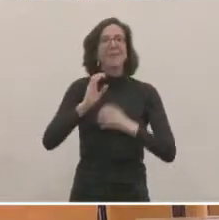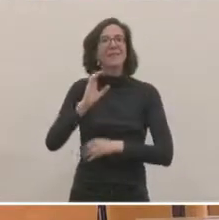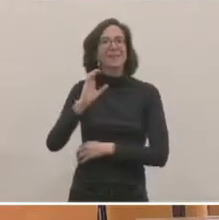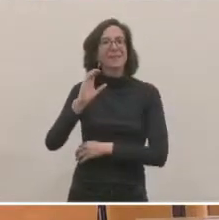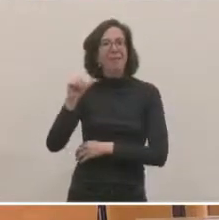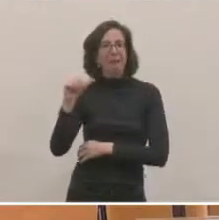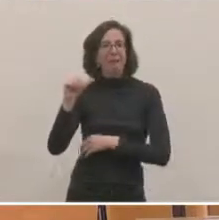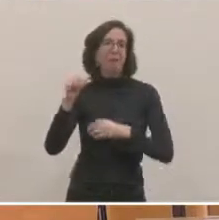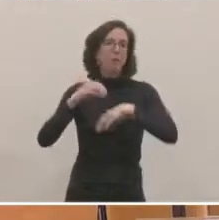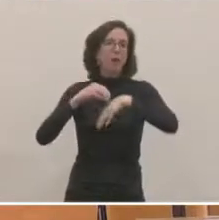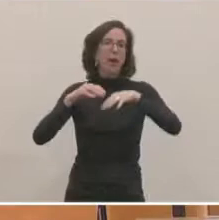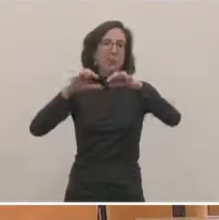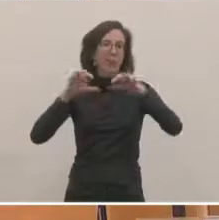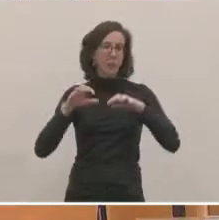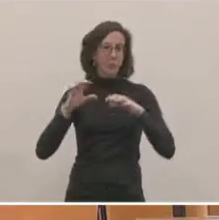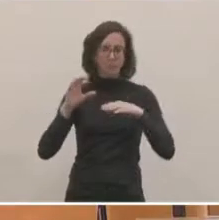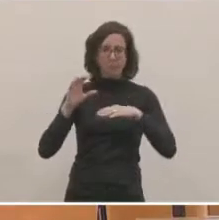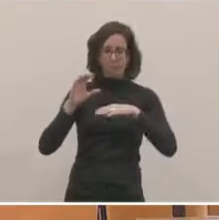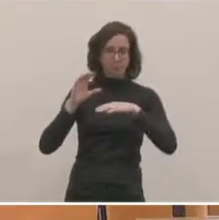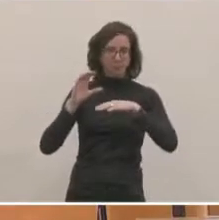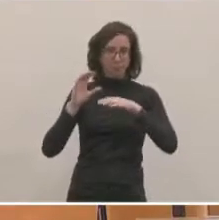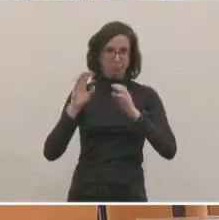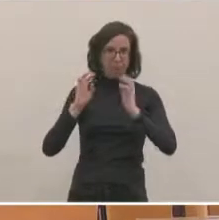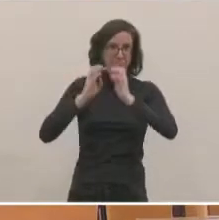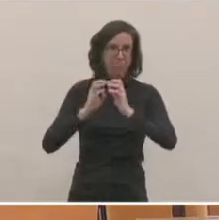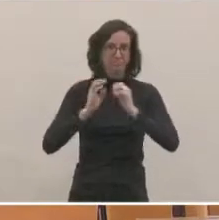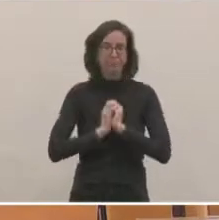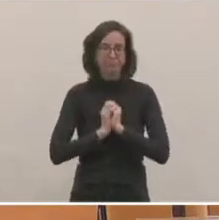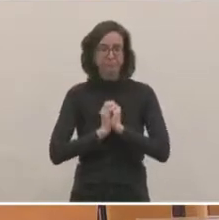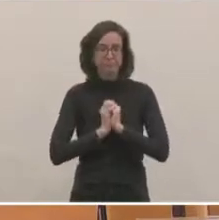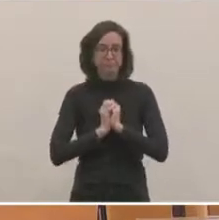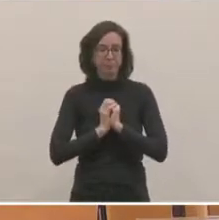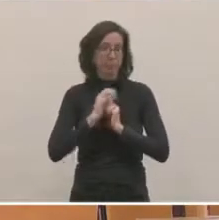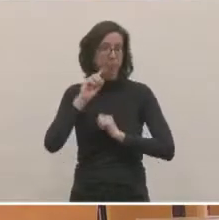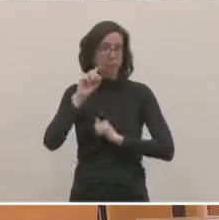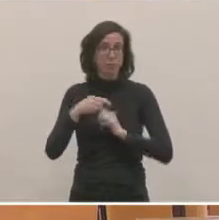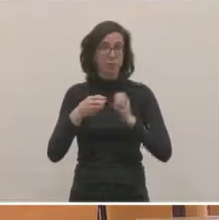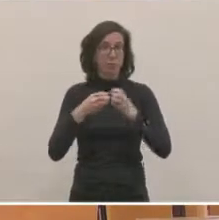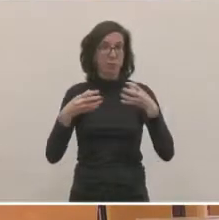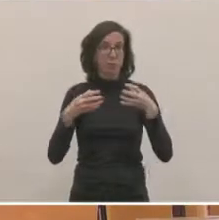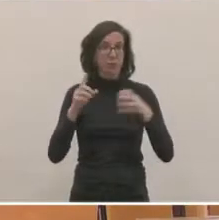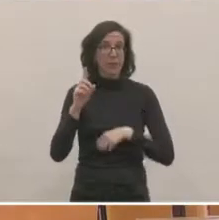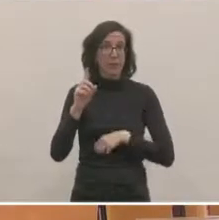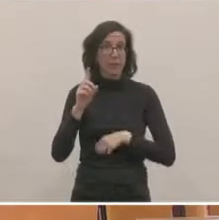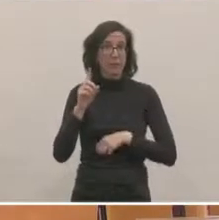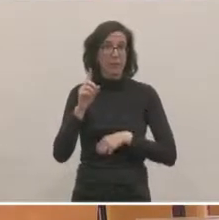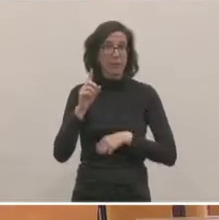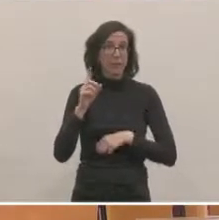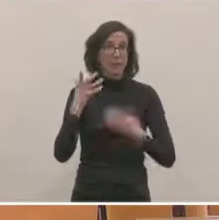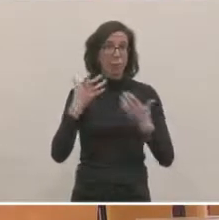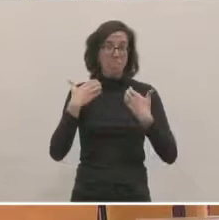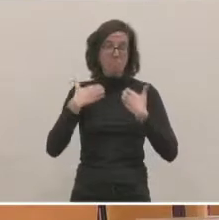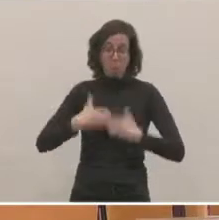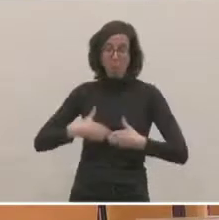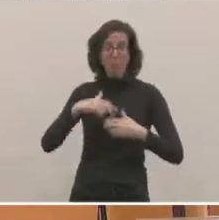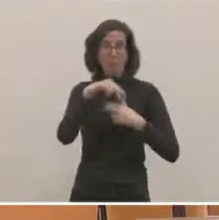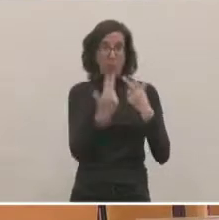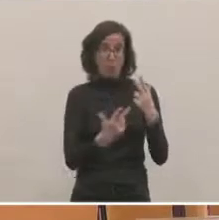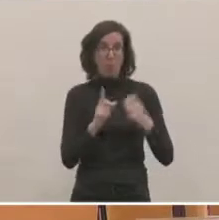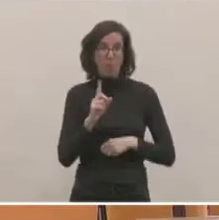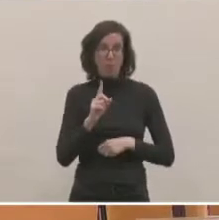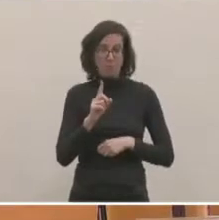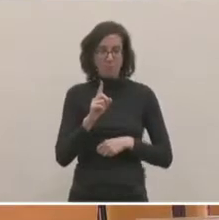représentants du conseil métropolitain, c'est une obligation, ils sont obligatoirement majoritaires dans ce conseil d'administration d'après la loi, mais également